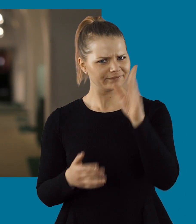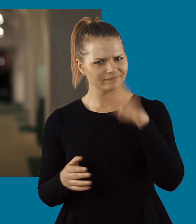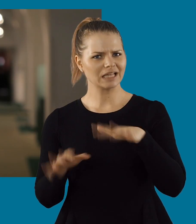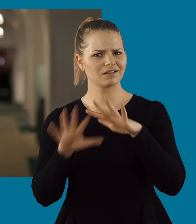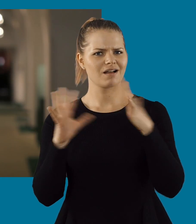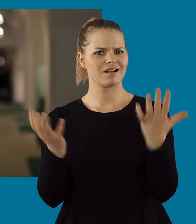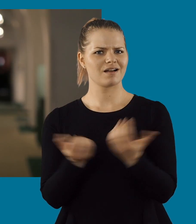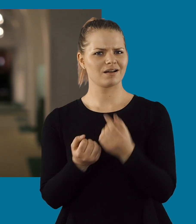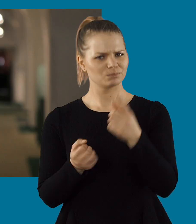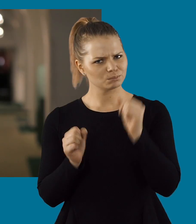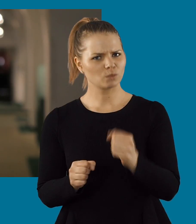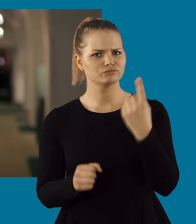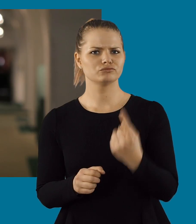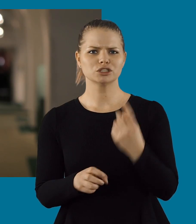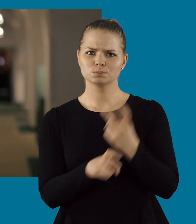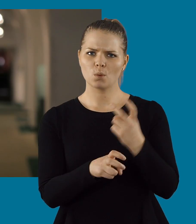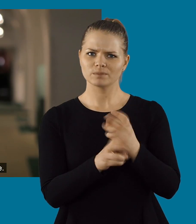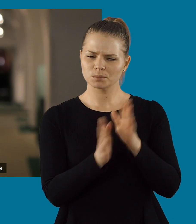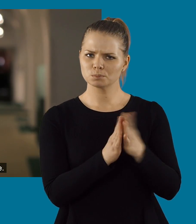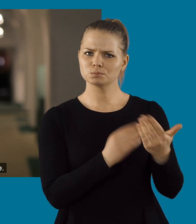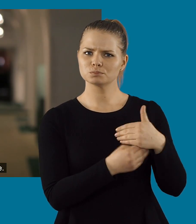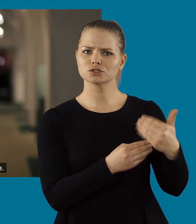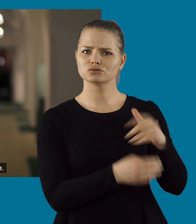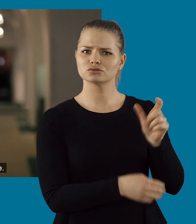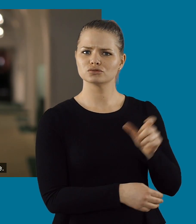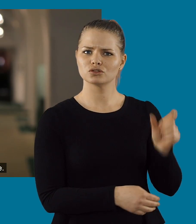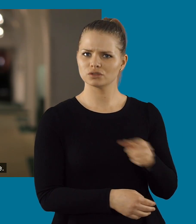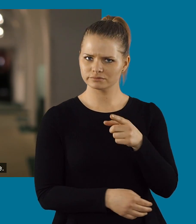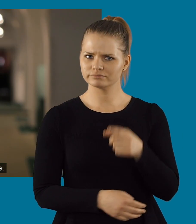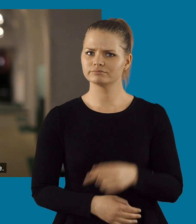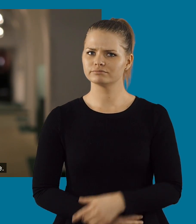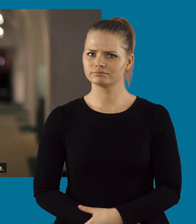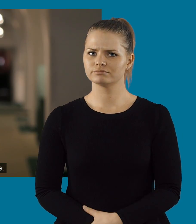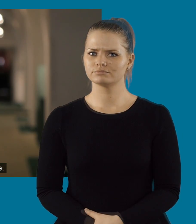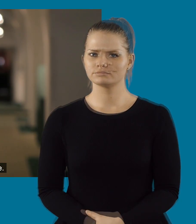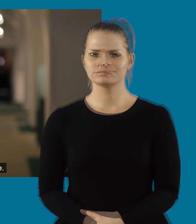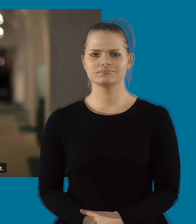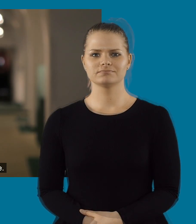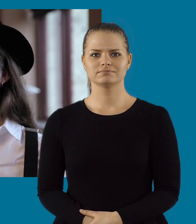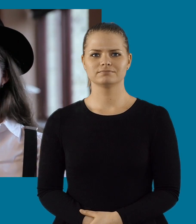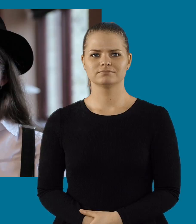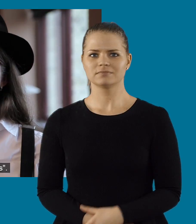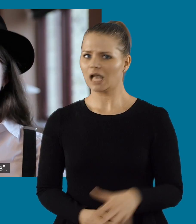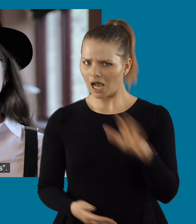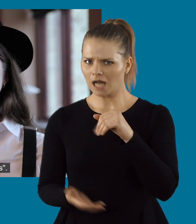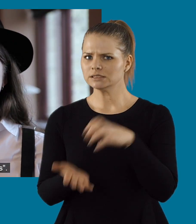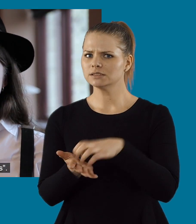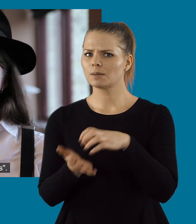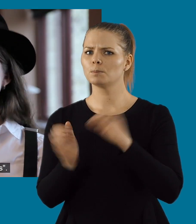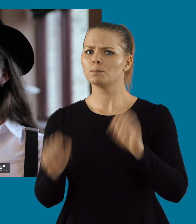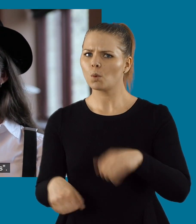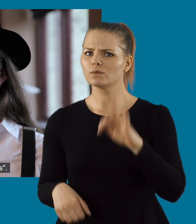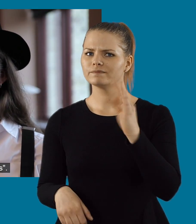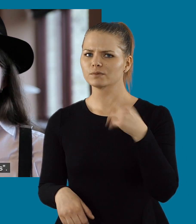Allt som... Tror inte att du vet allt utan testa ändå med besökare. Hela